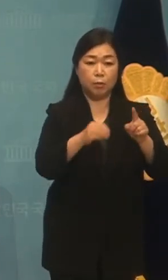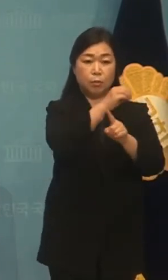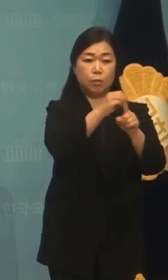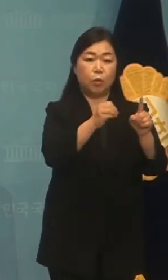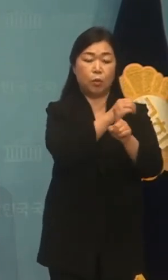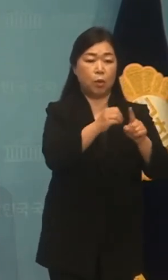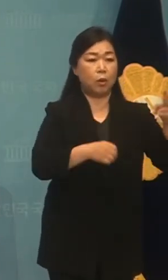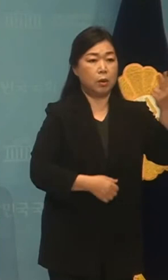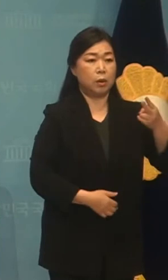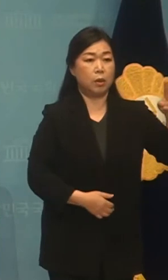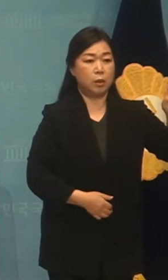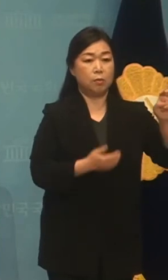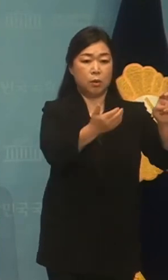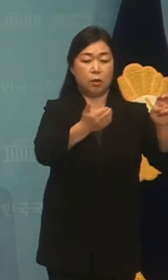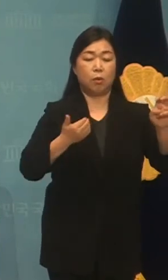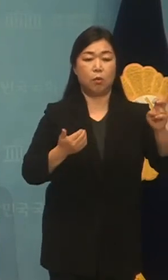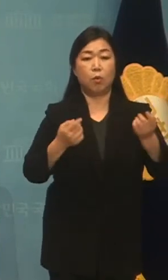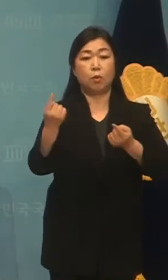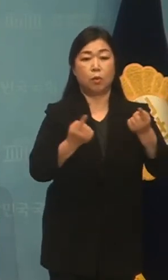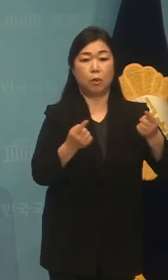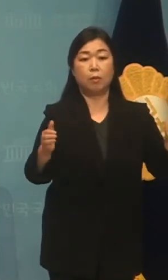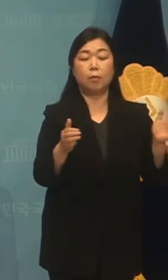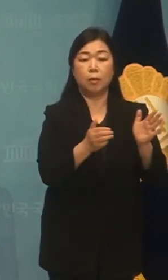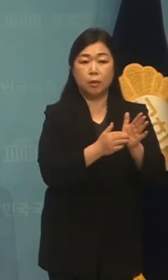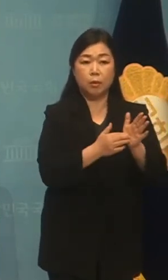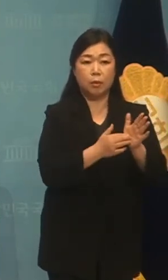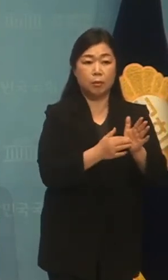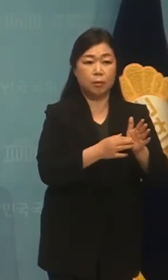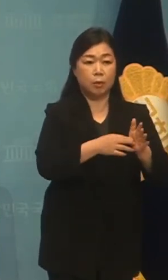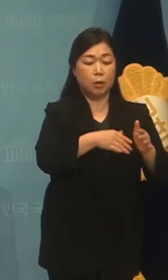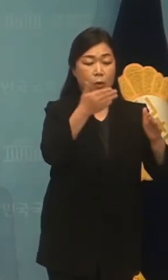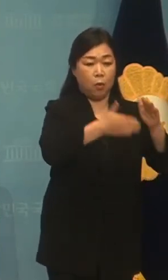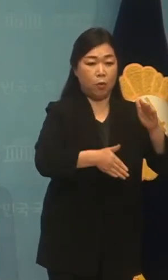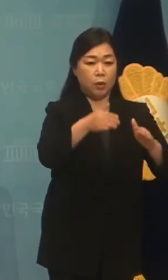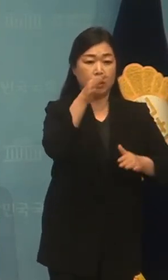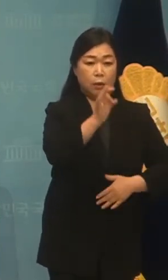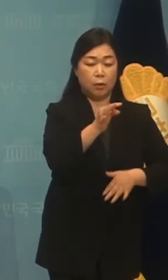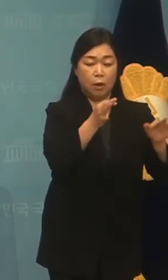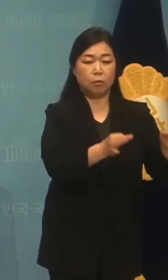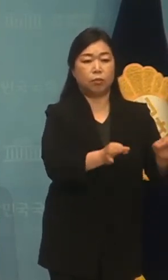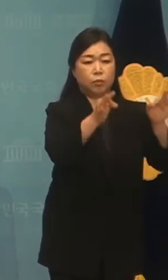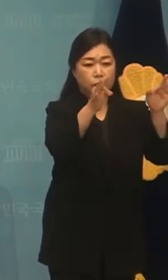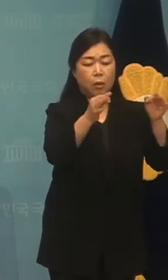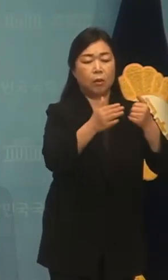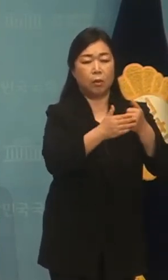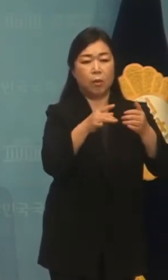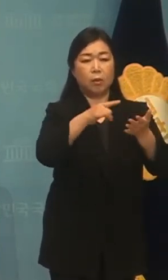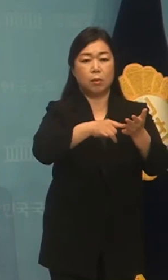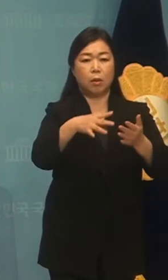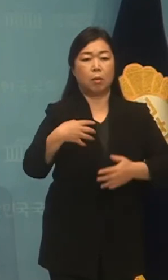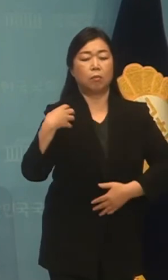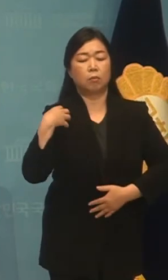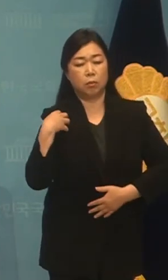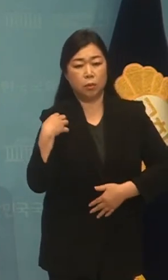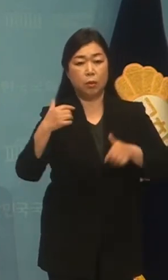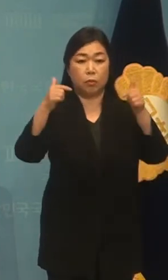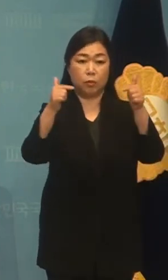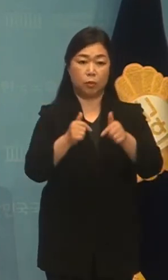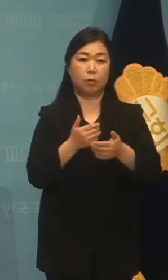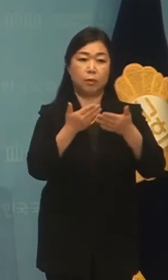2020년 이전 수준으로 조정하여 급격한 공제지가에 따른 세 부담을 최소화하는 데 주력했습니다.